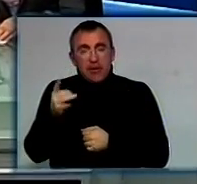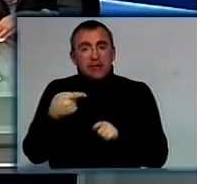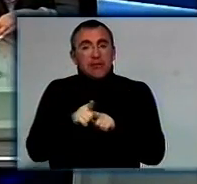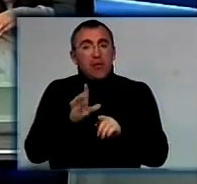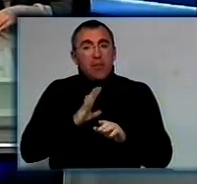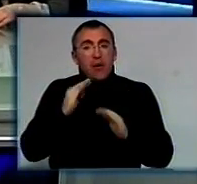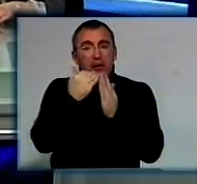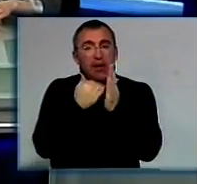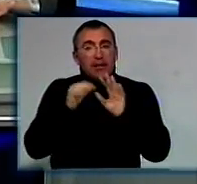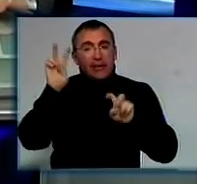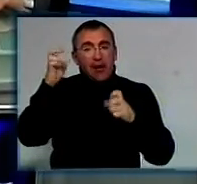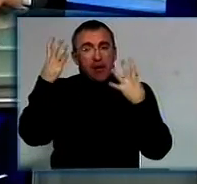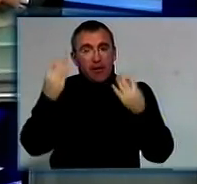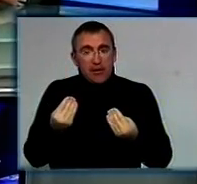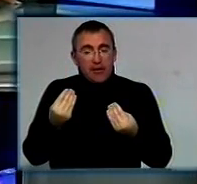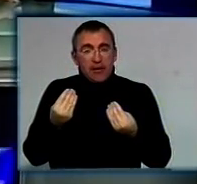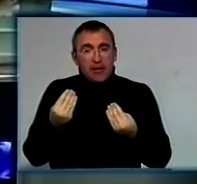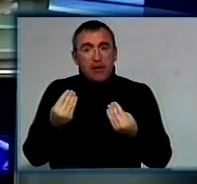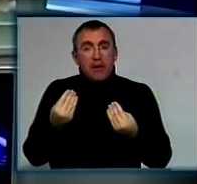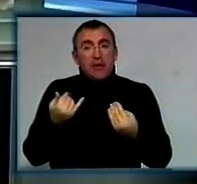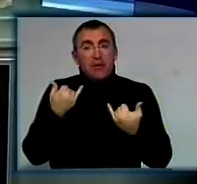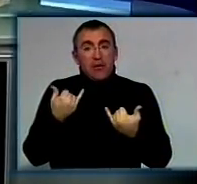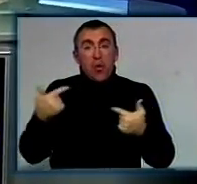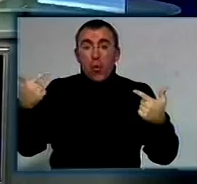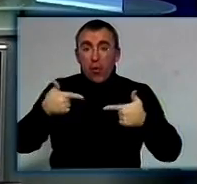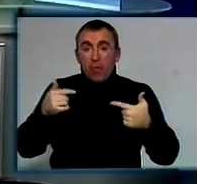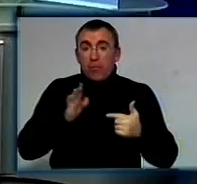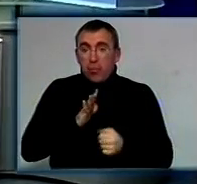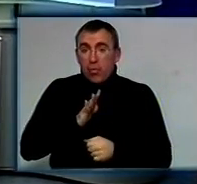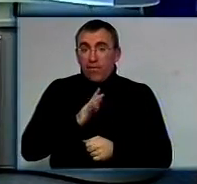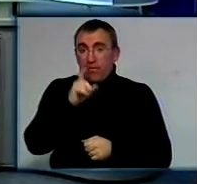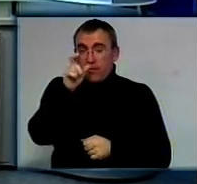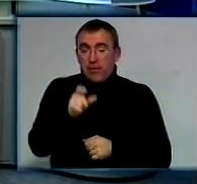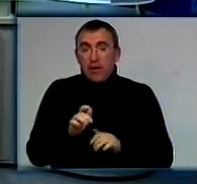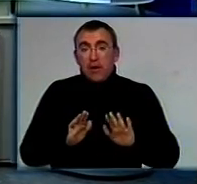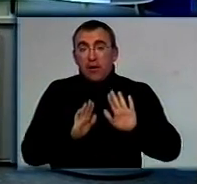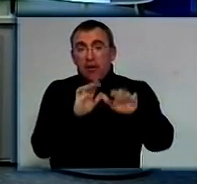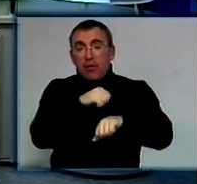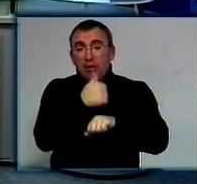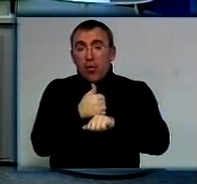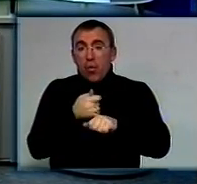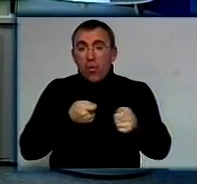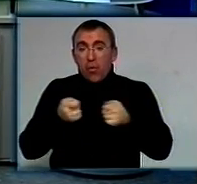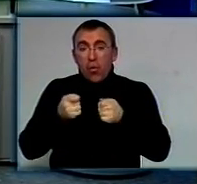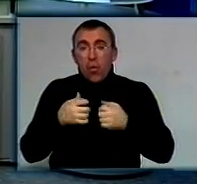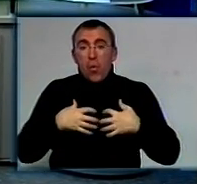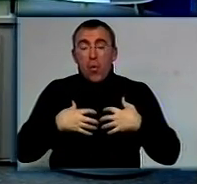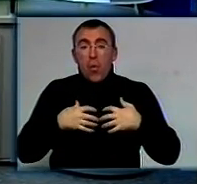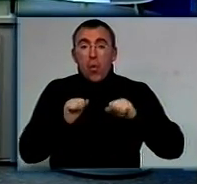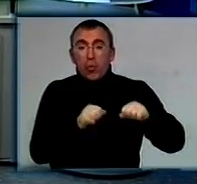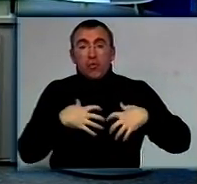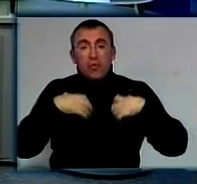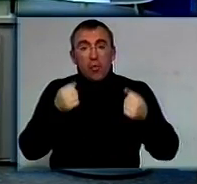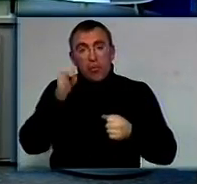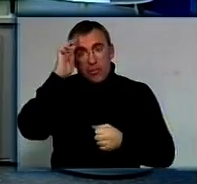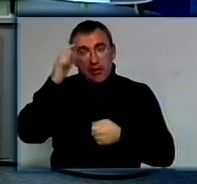це була програма «Тема дня». У студії працювала Яна Пісарєва і гостем нашої програми був заступник начальника управління охорони здоров'я обласної